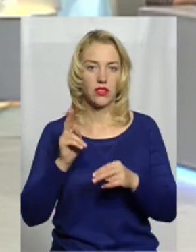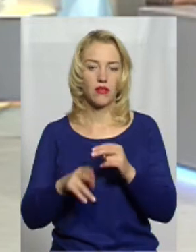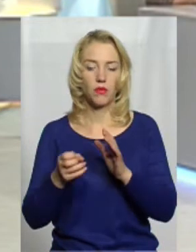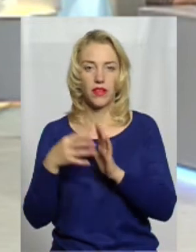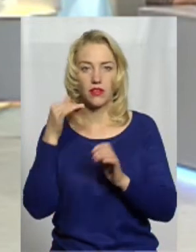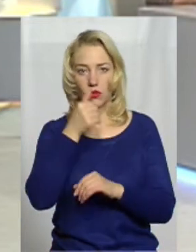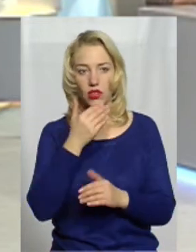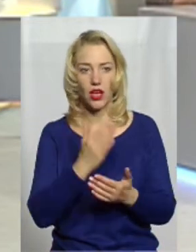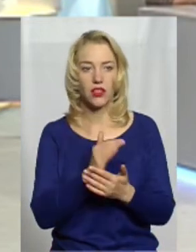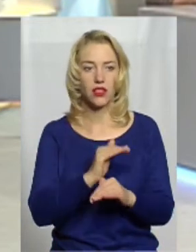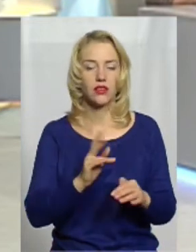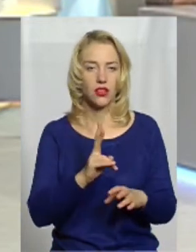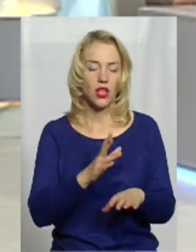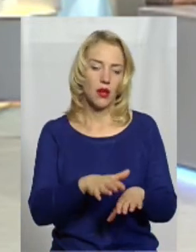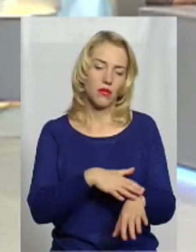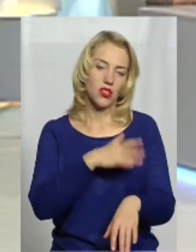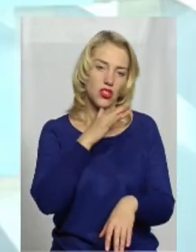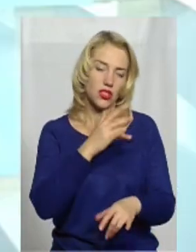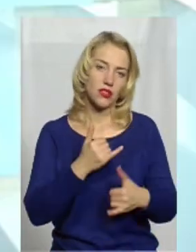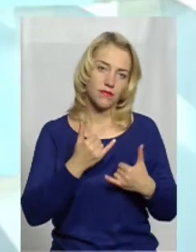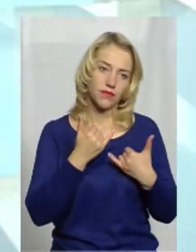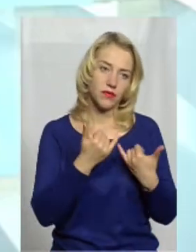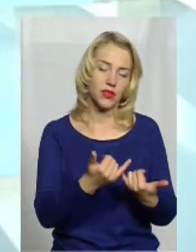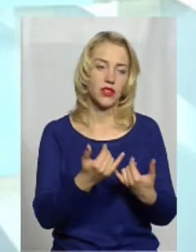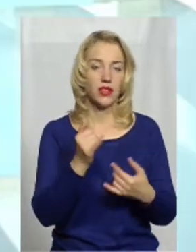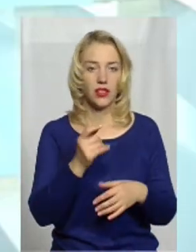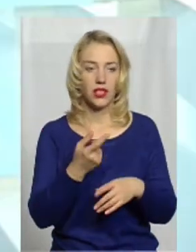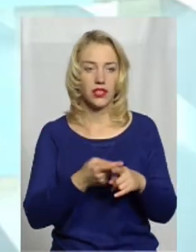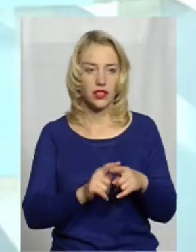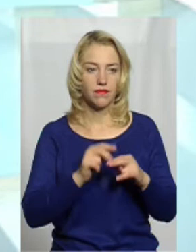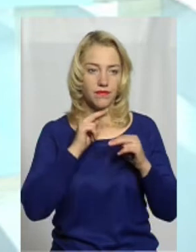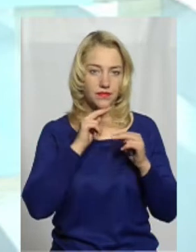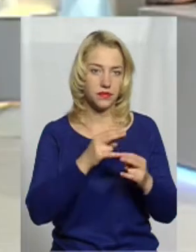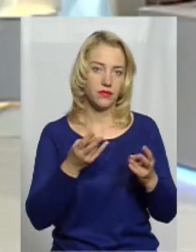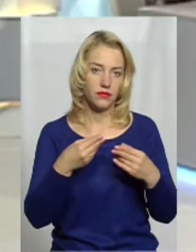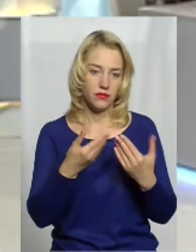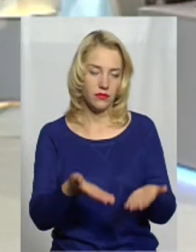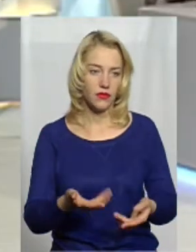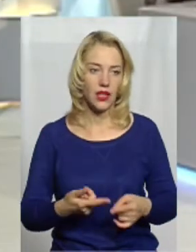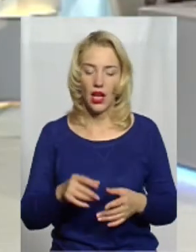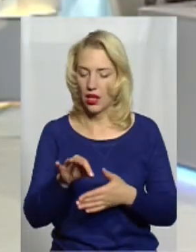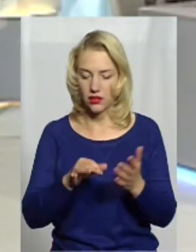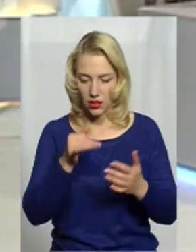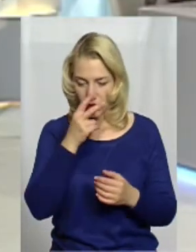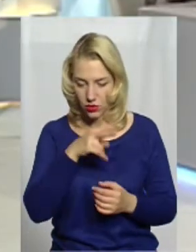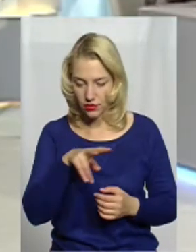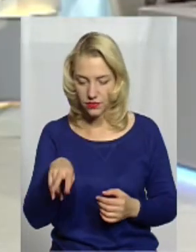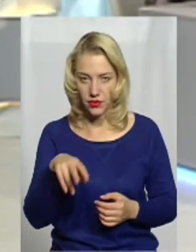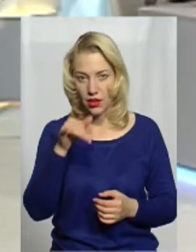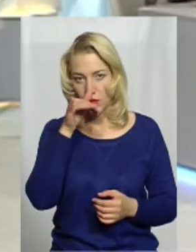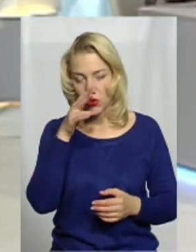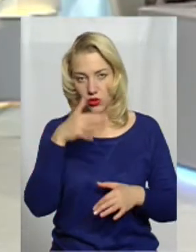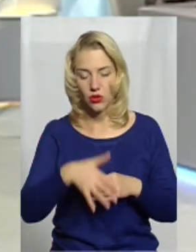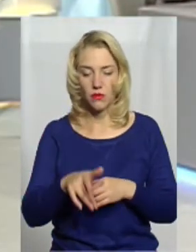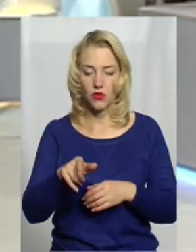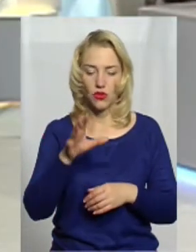А є дітки, з якими треба трошки довше часу приділити і з ними попрацювати. А відразу ви не можете визначити, ця собака